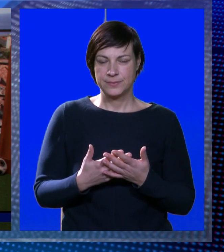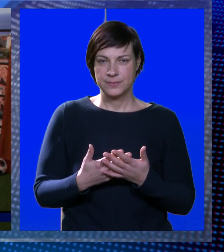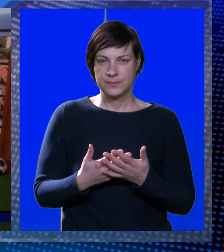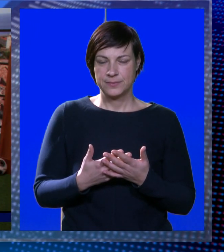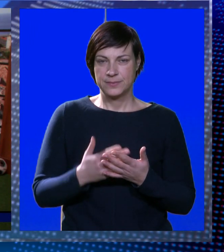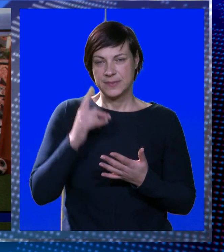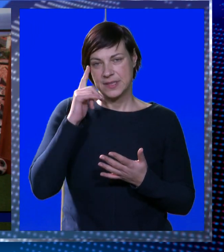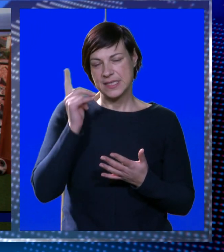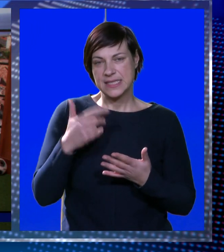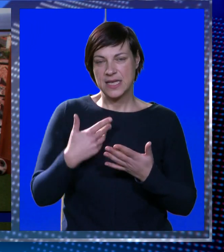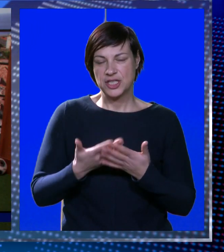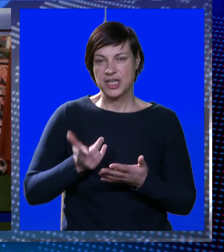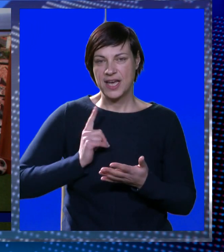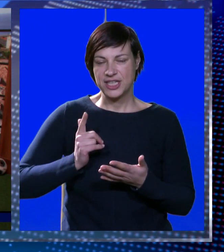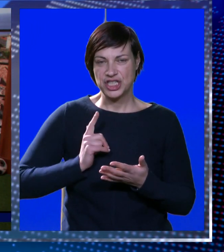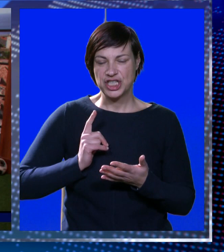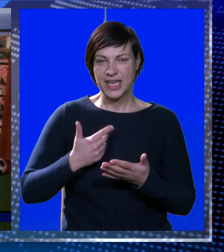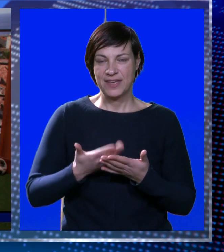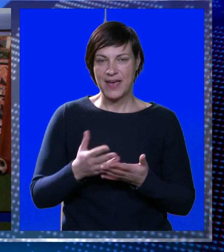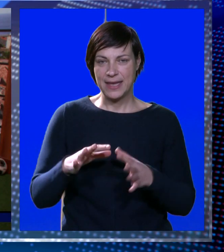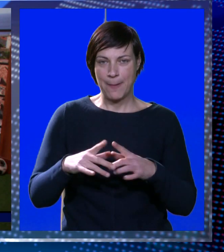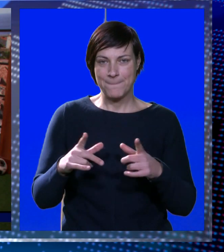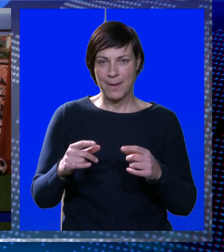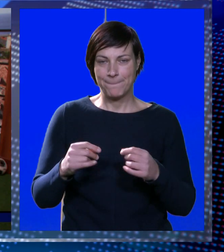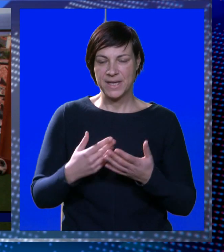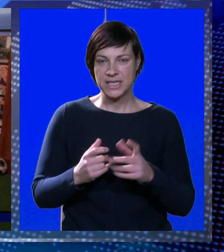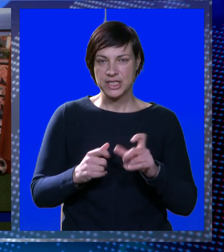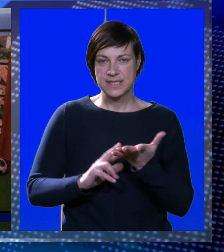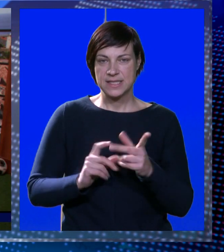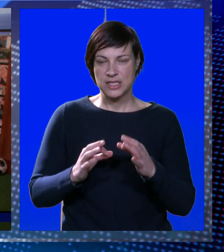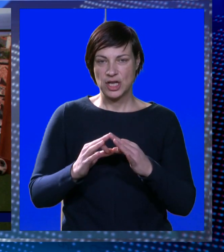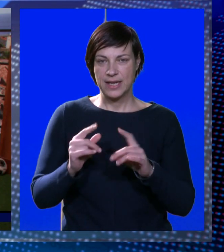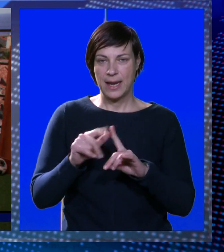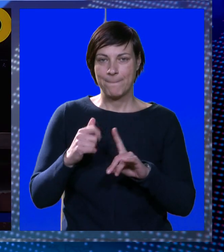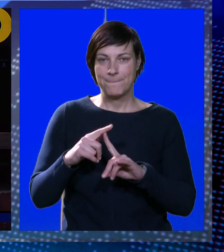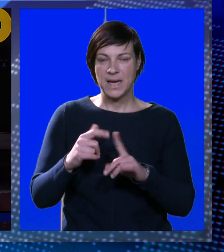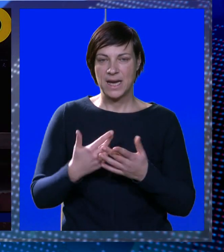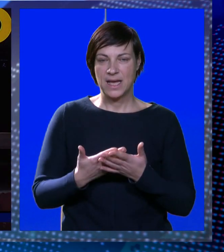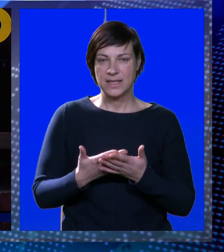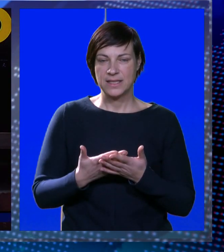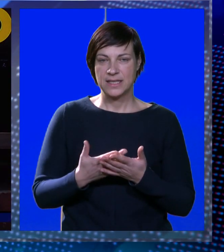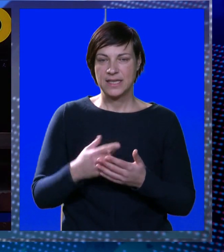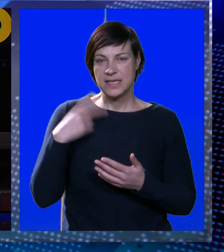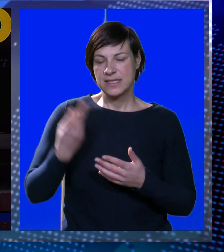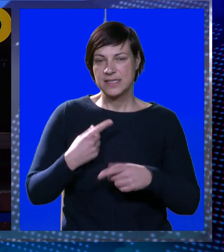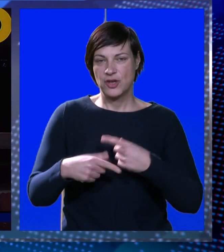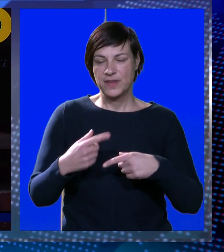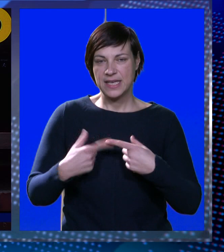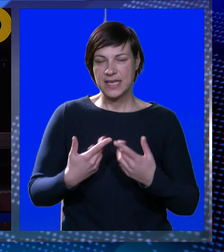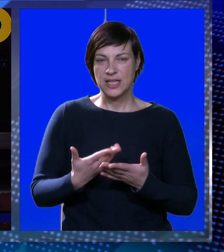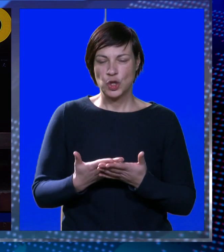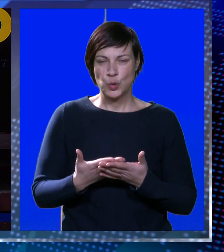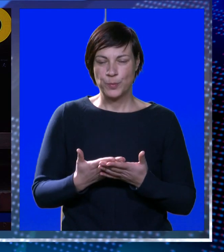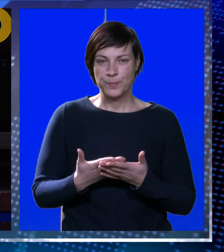Skočemo na glavo. Znači naj iščekivaniji papirić. Solime Plac. Zovim hitnu, onak